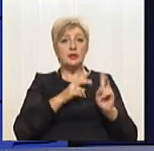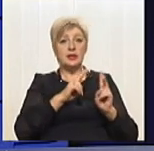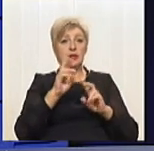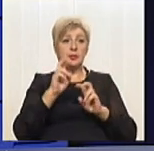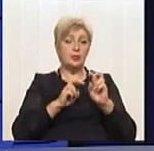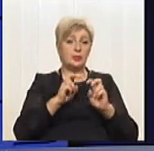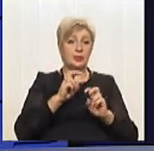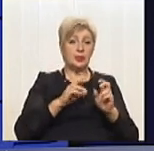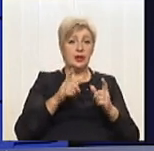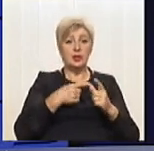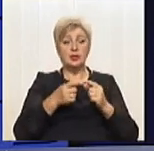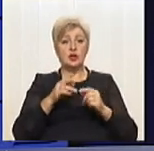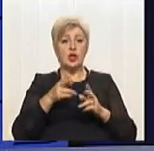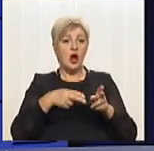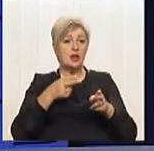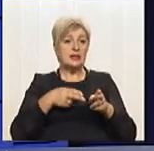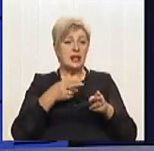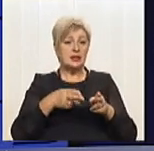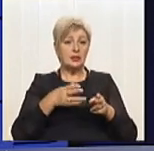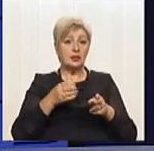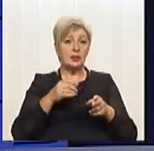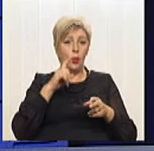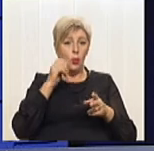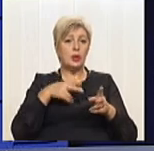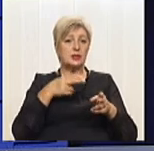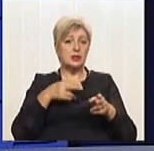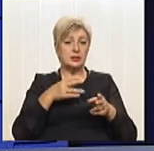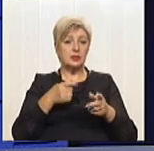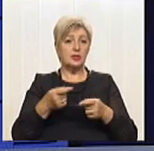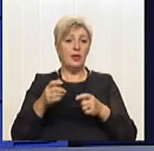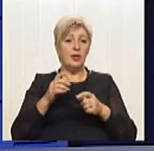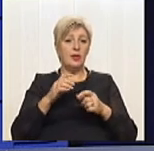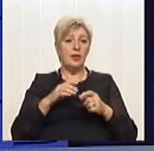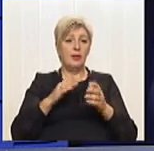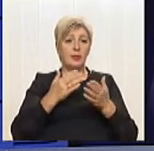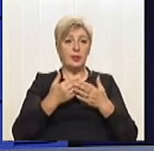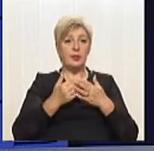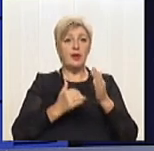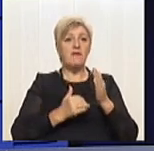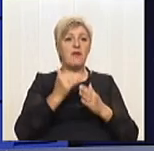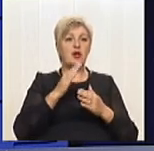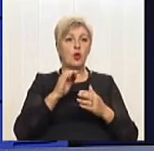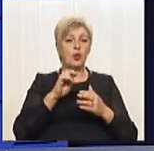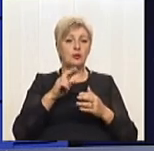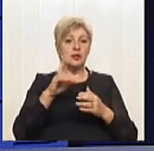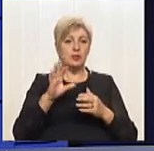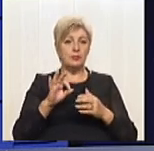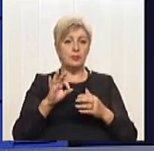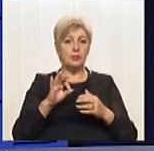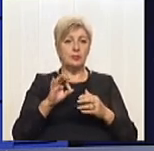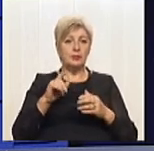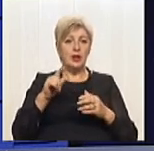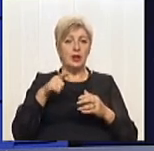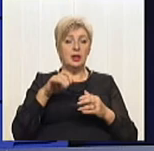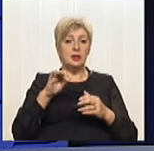залізничної, укрзалізниці в поставках води, наприклад, Верхівціво, чи Вольногірський, який розраховував